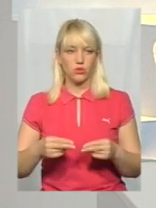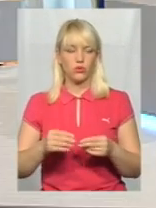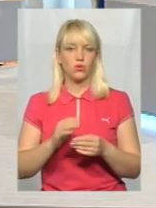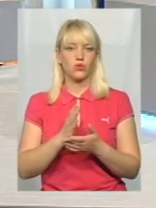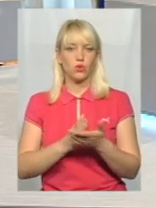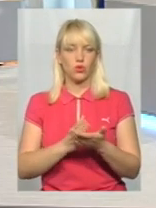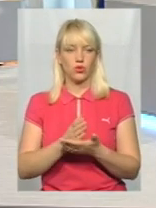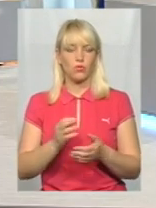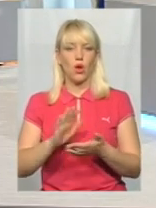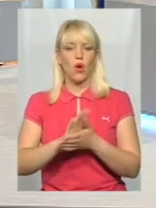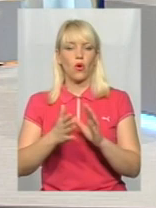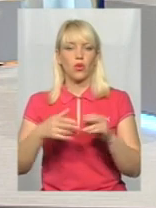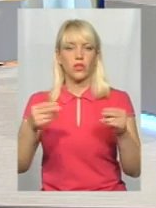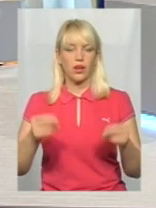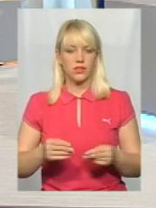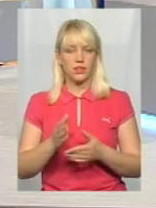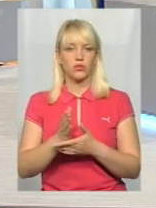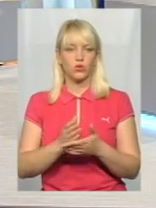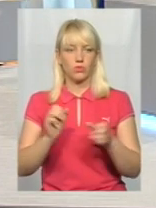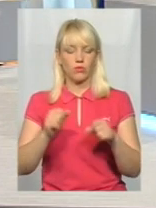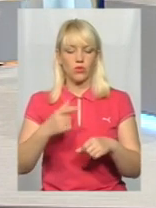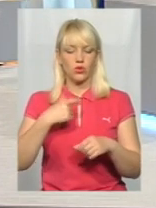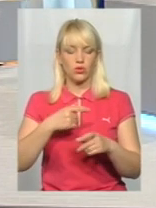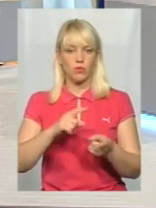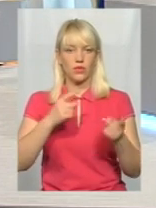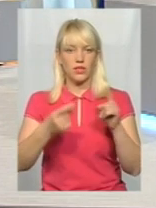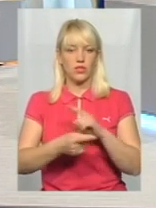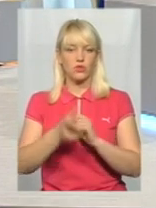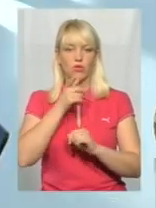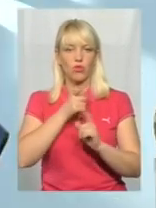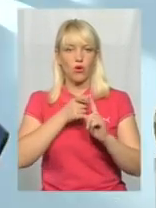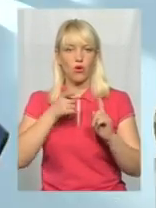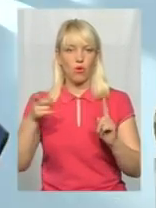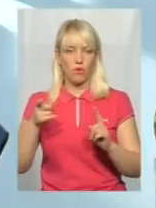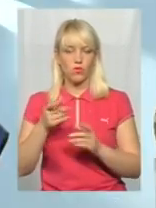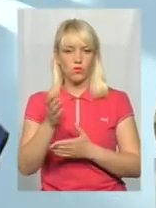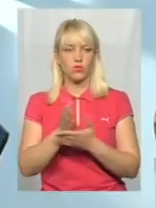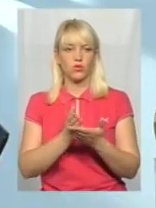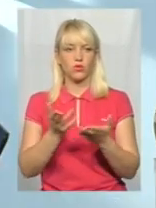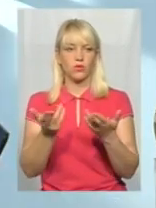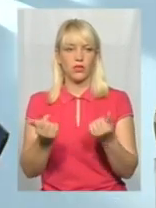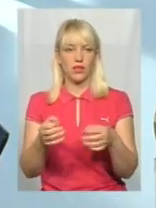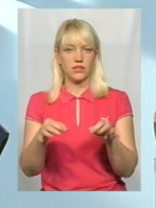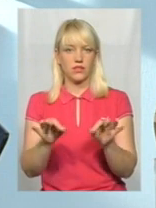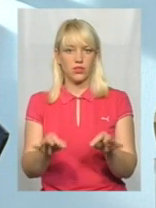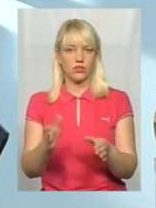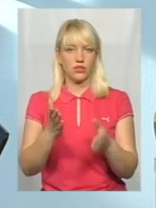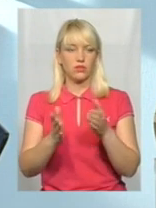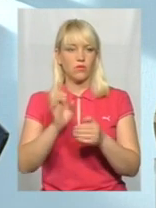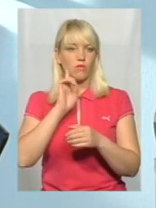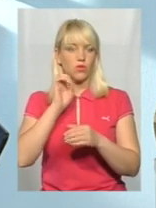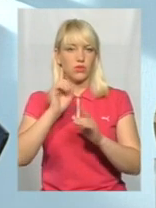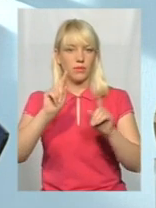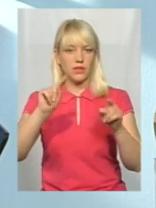Контрактна служба може собою замінити строкову, до прикладу? Так, звичайно, якщо молодика